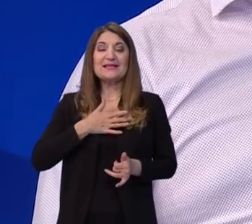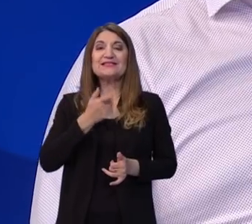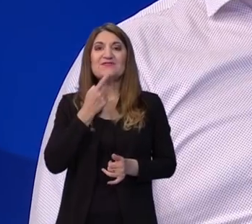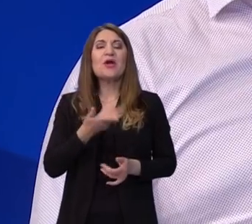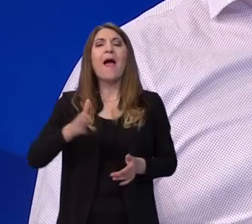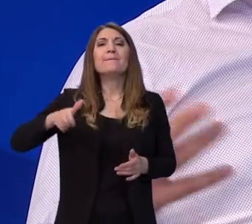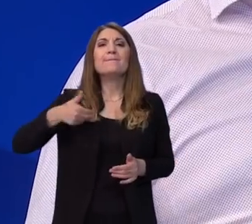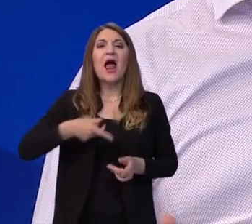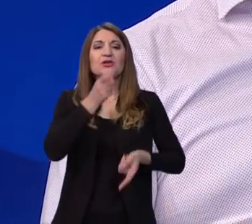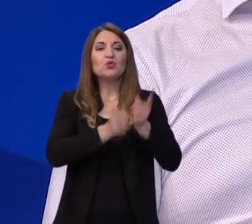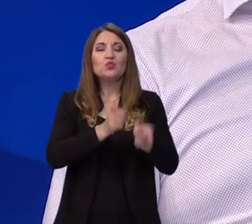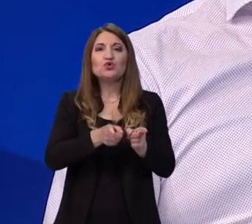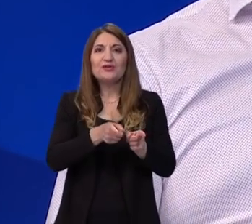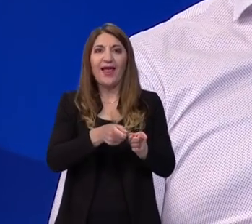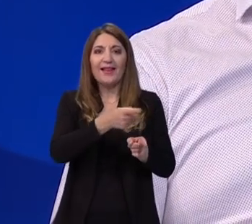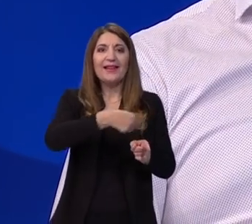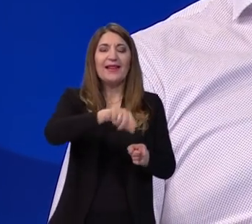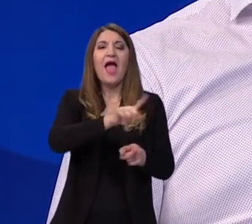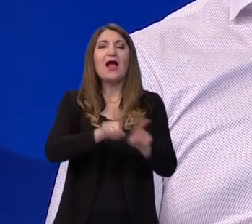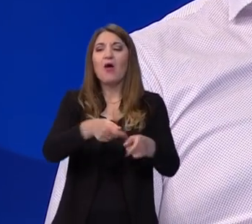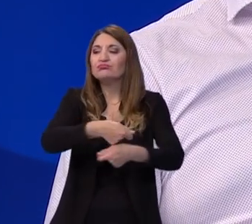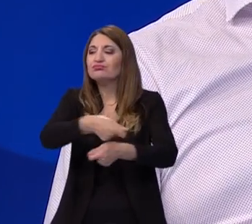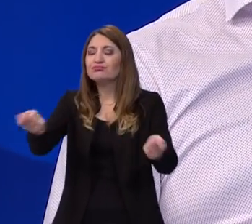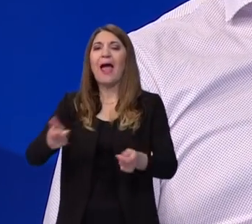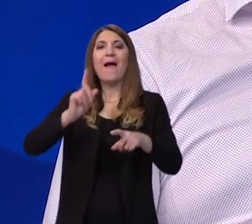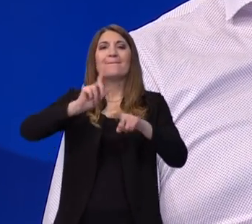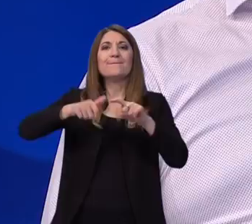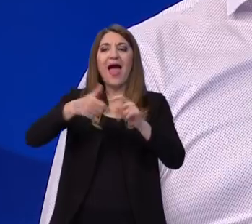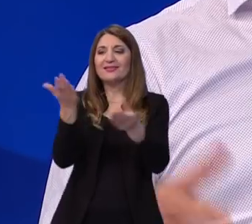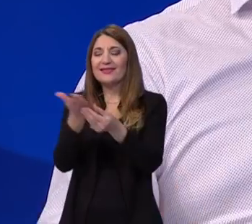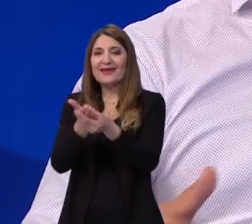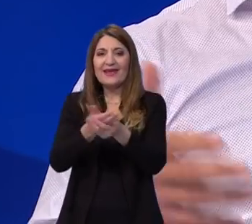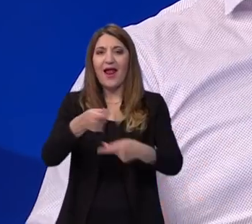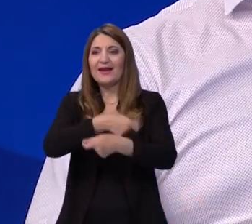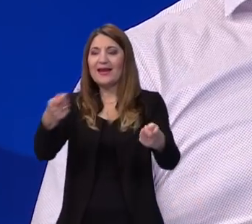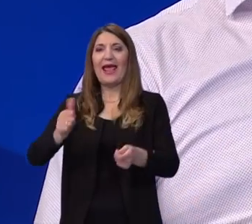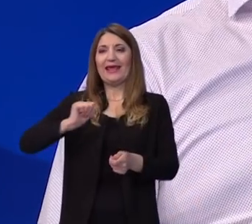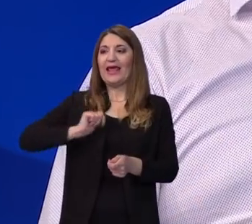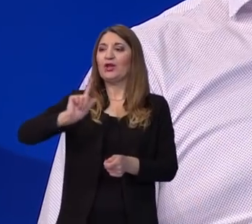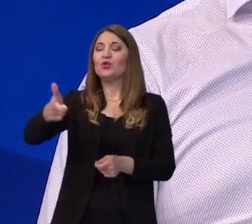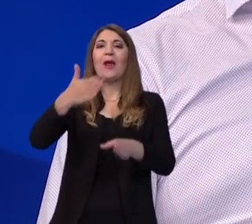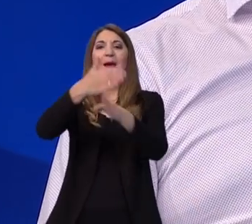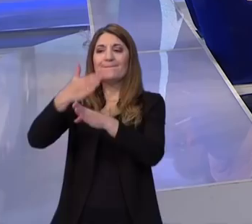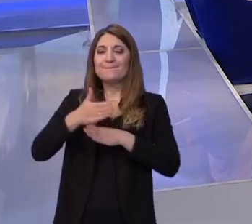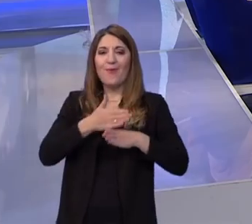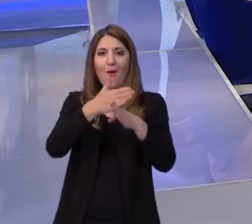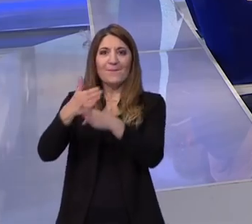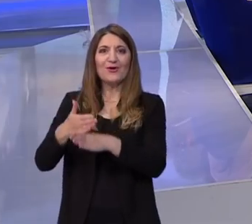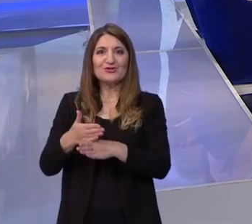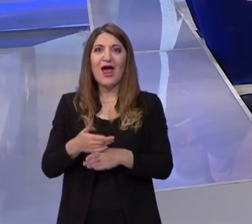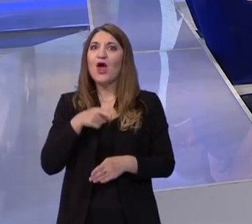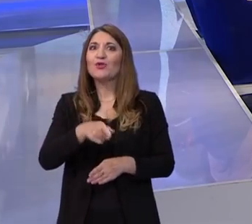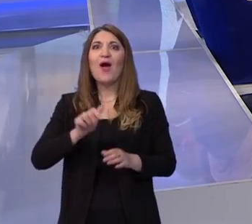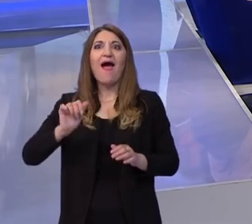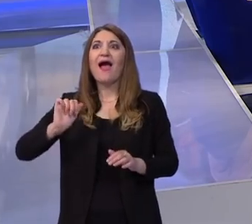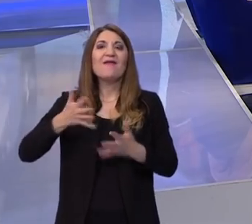mladi učitelji. Počeli smo dijeliti materijale, počeli smo jedni drugima pomagati u toj online nastavi. I zapravo meni je nekako